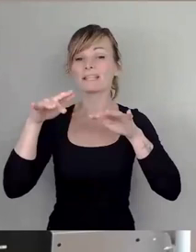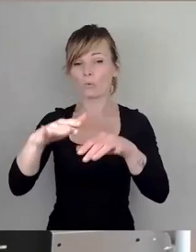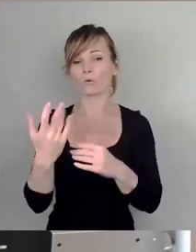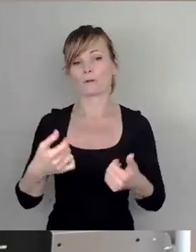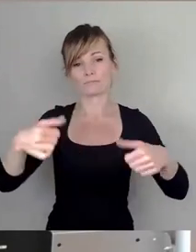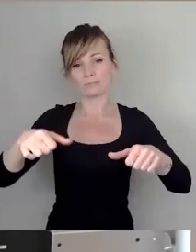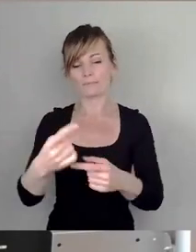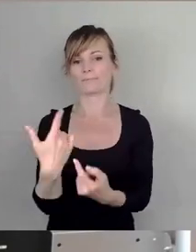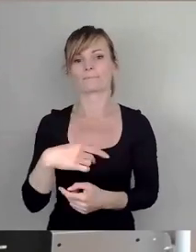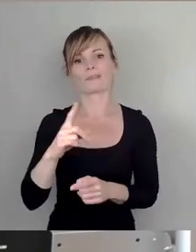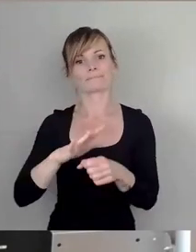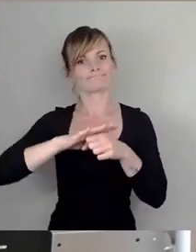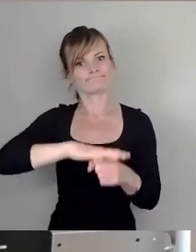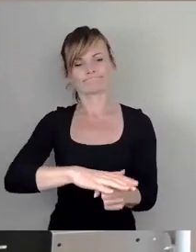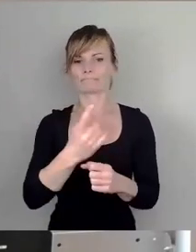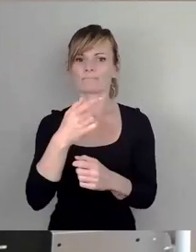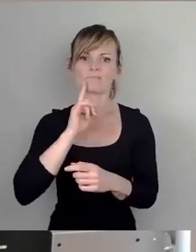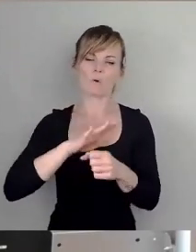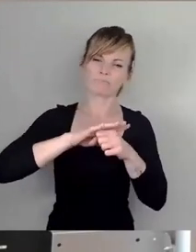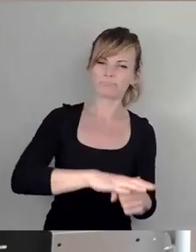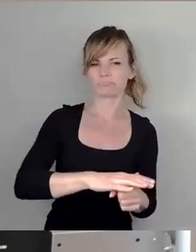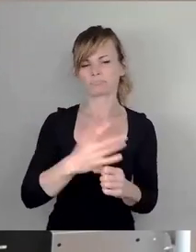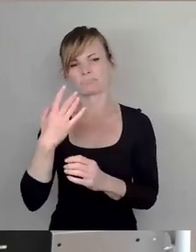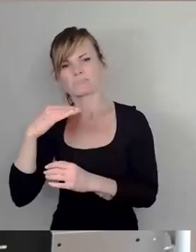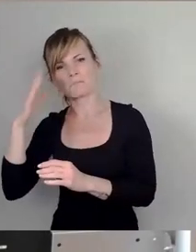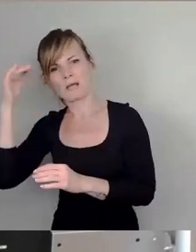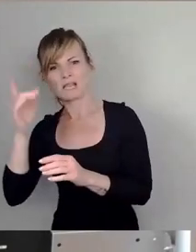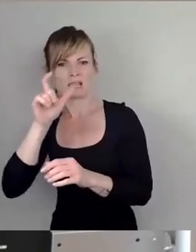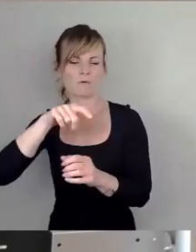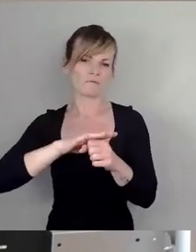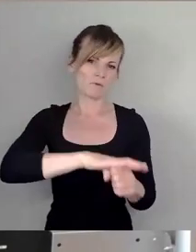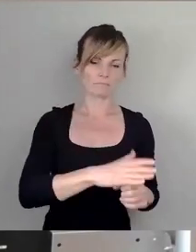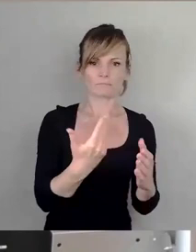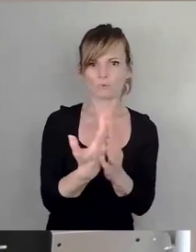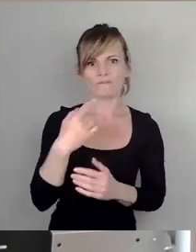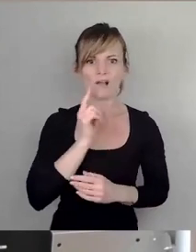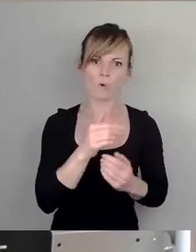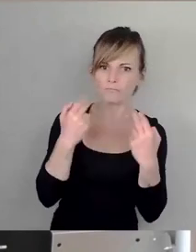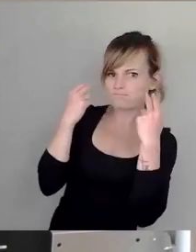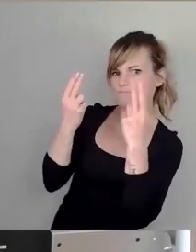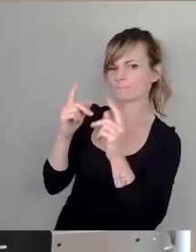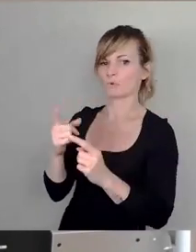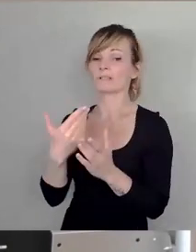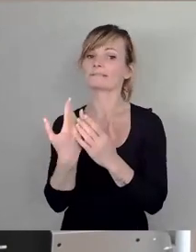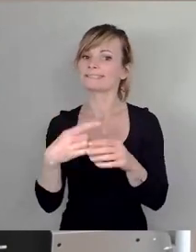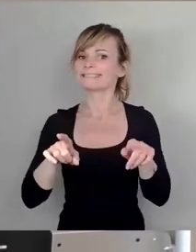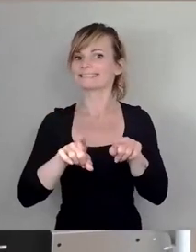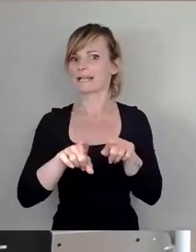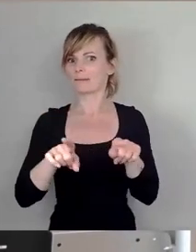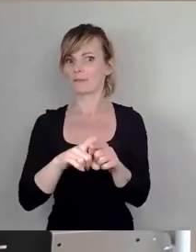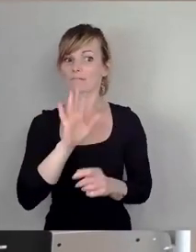Patriarchats bis heute teilt. Ähnlich, nur ungleich drastischer, verhält es sich mit Lea Grundigs Religion.